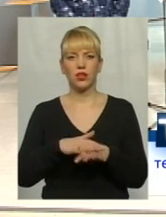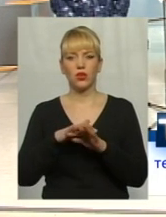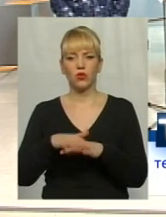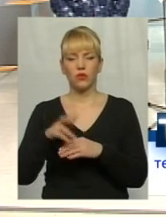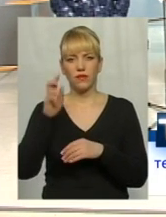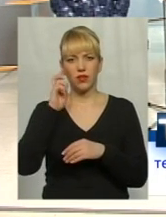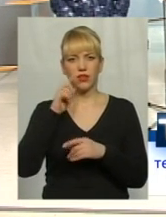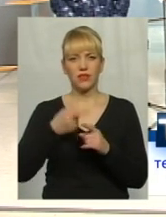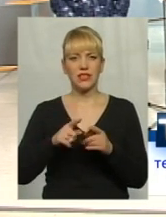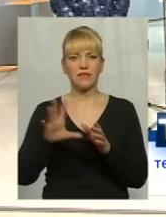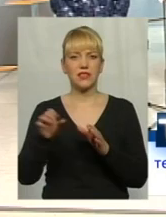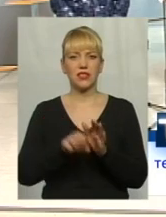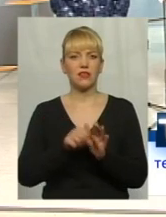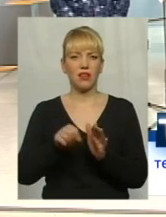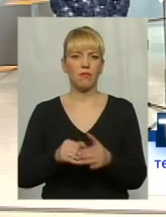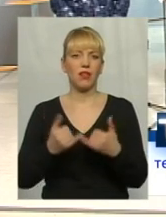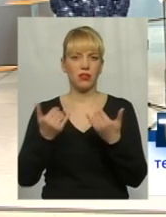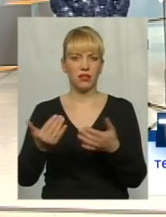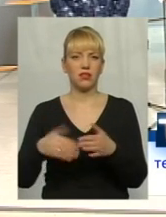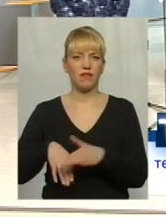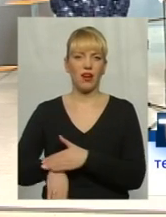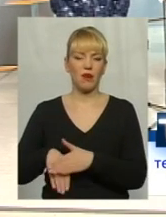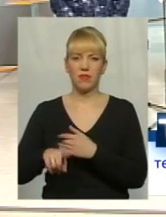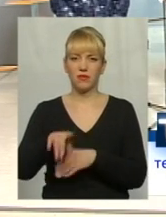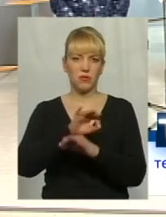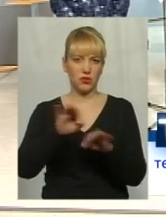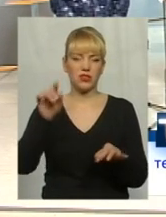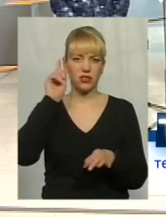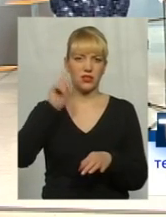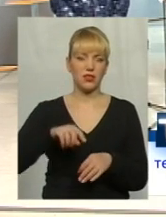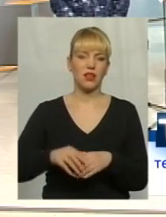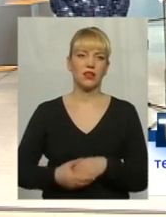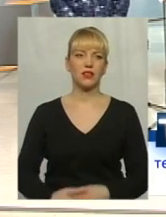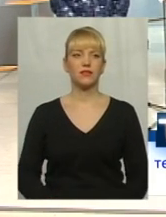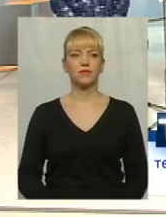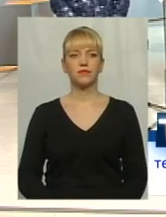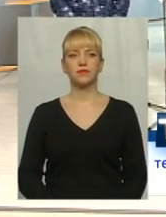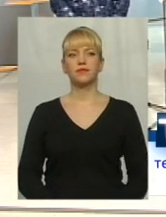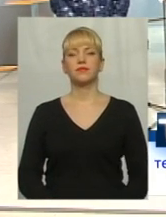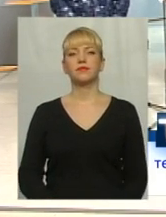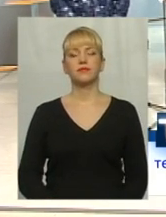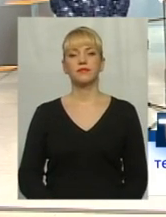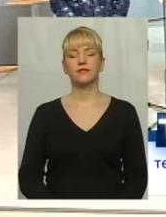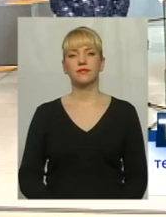Ті, говорять, бандитам в кармані. Це все добре знаєте. Дякую. Дякую, Василь Петрович. будемо до вас.